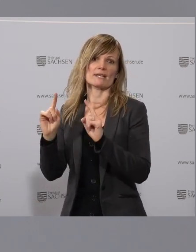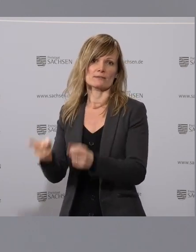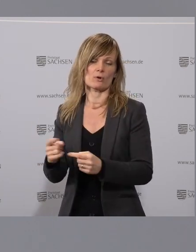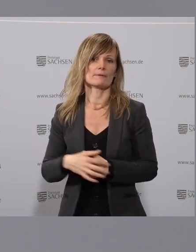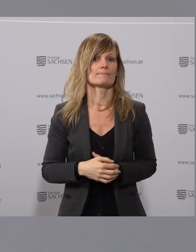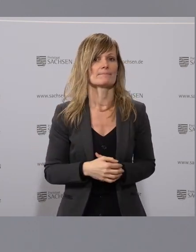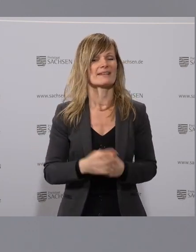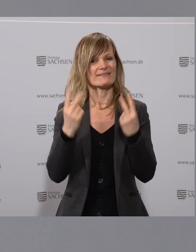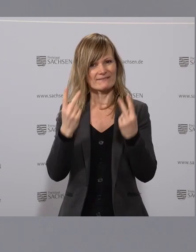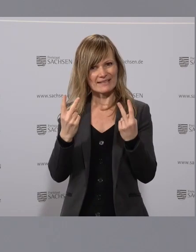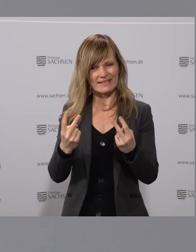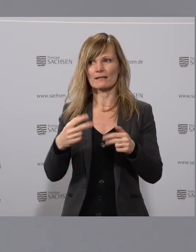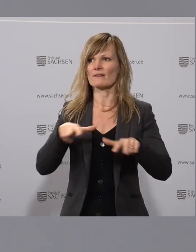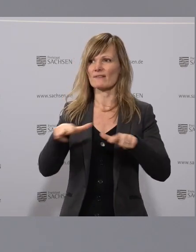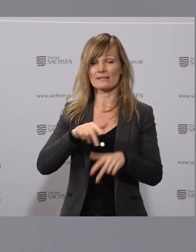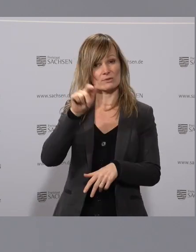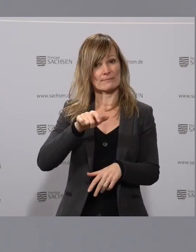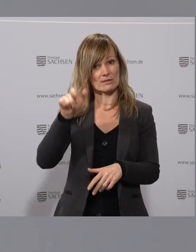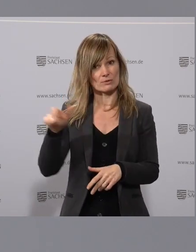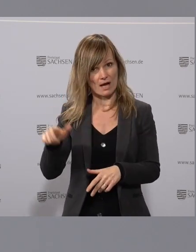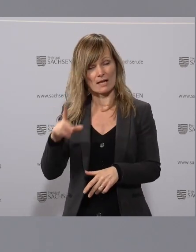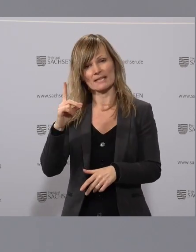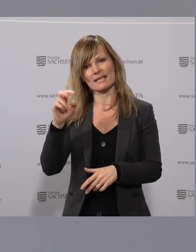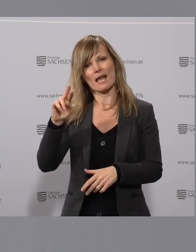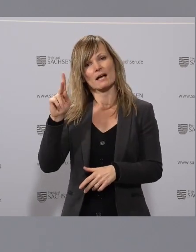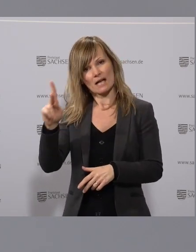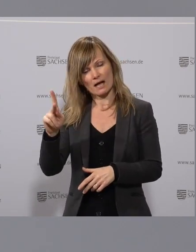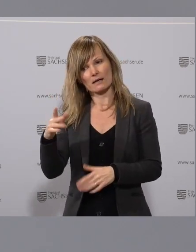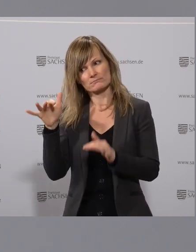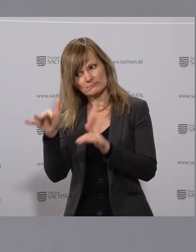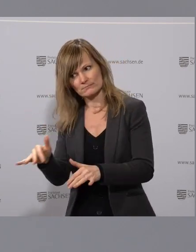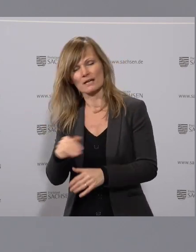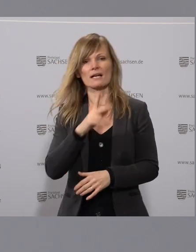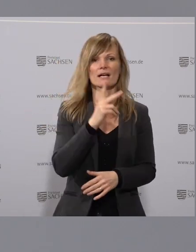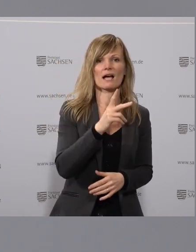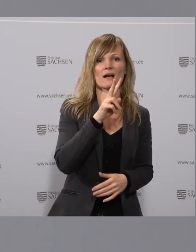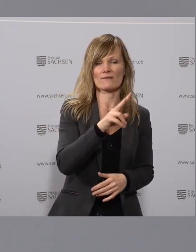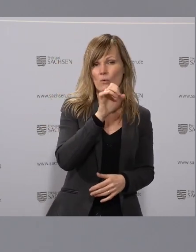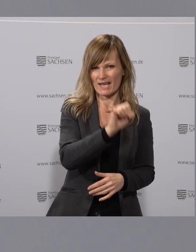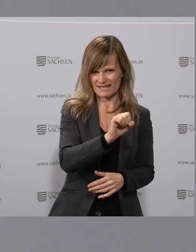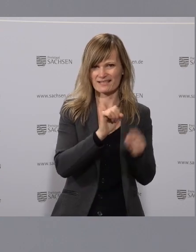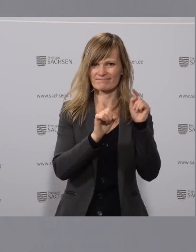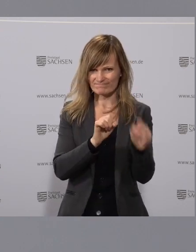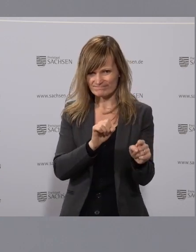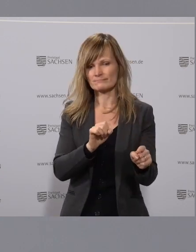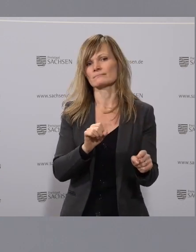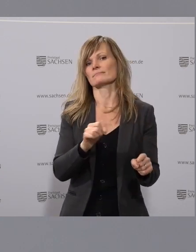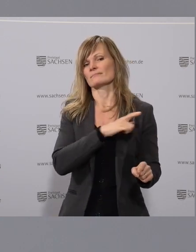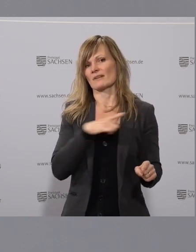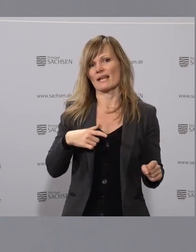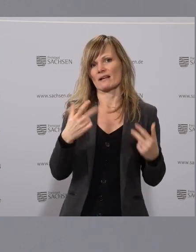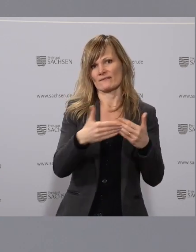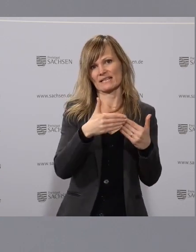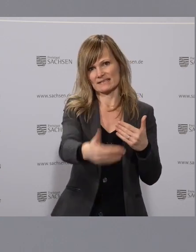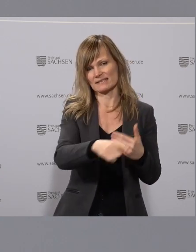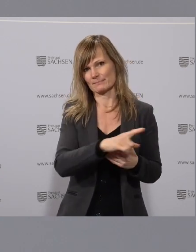nötige Verwaltungspersonal, was sowohl beim DRK als auch bei der KVS, können wir bereits längerfristig bis